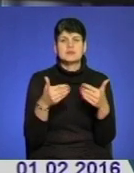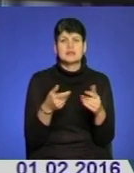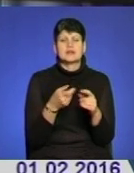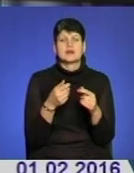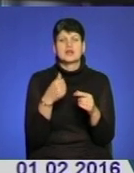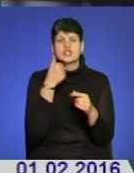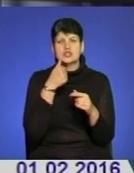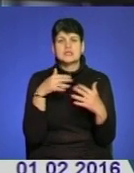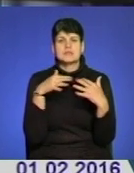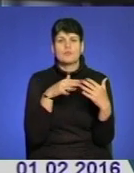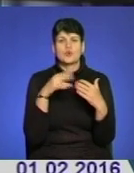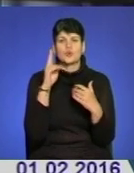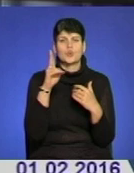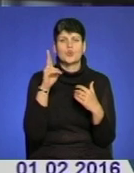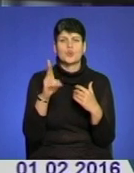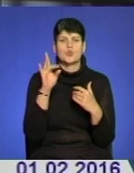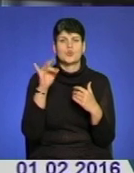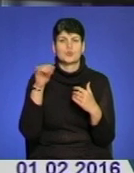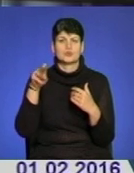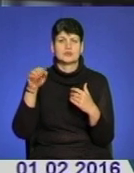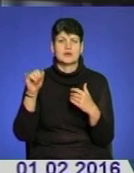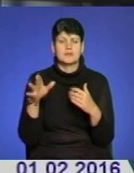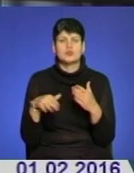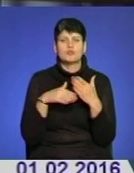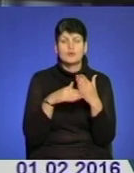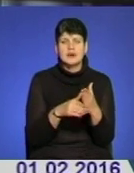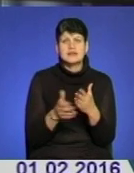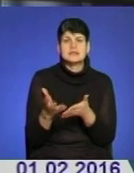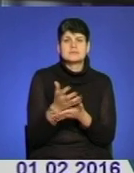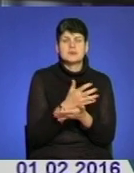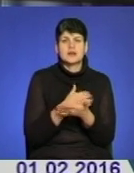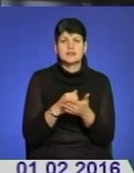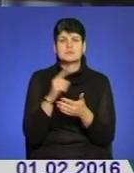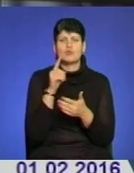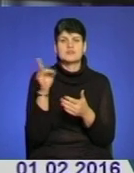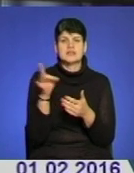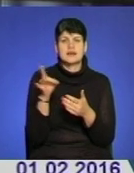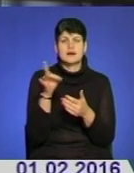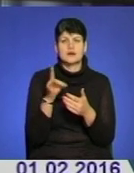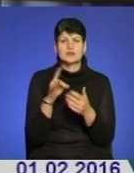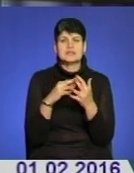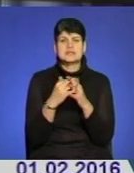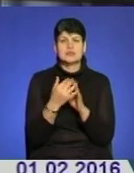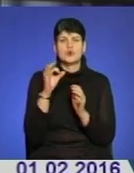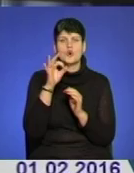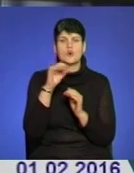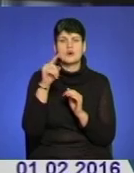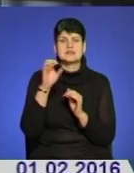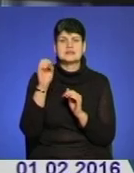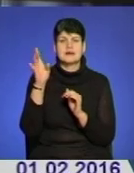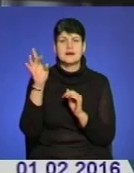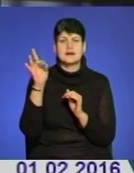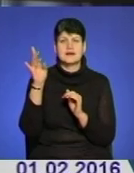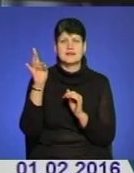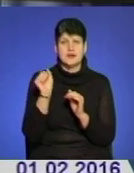річниці бою під Крутами. Збирати допомогу для військових допомагали волонтери організації Зборівського району, а саме села Озерна. Звідти